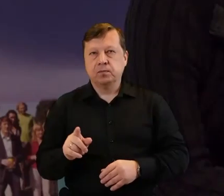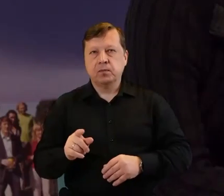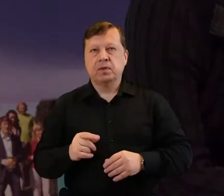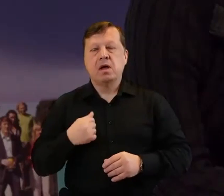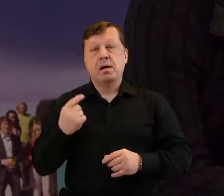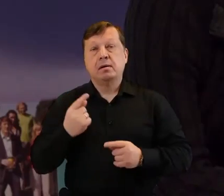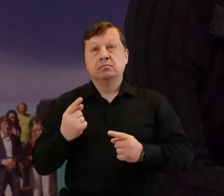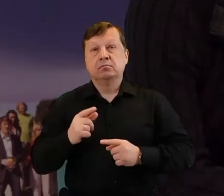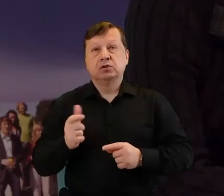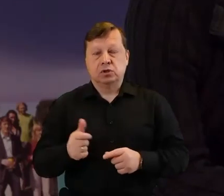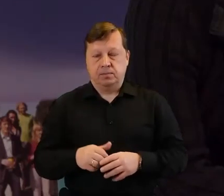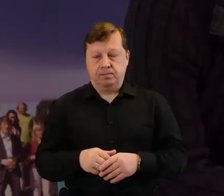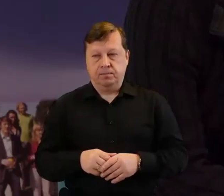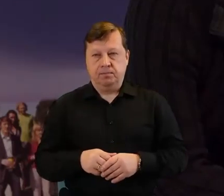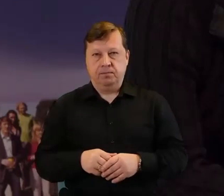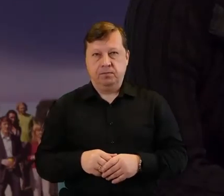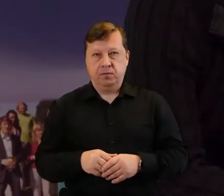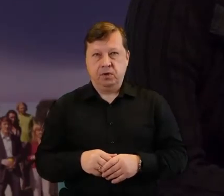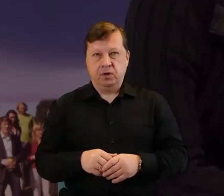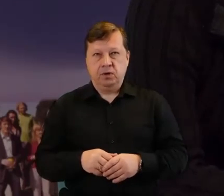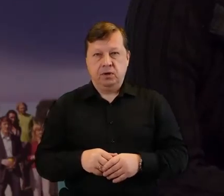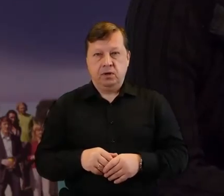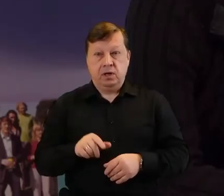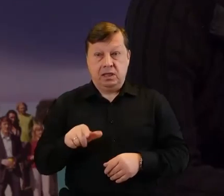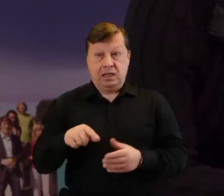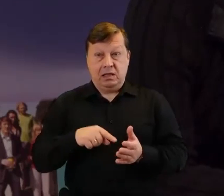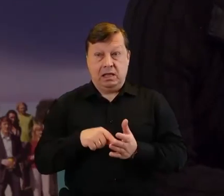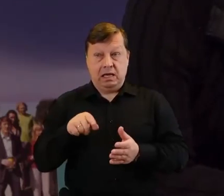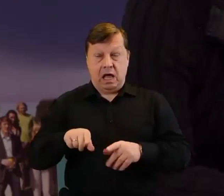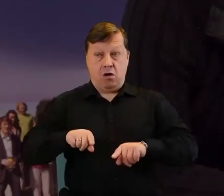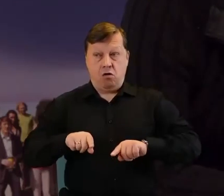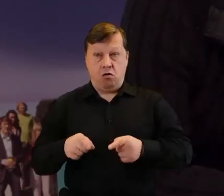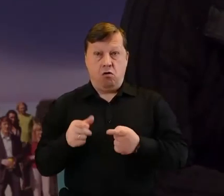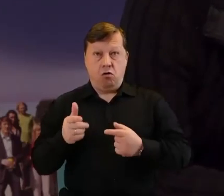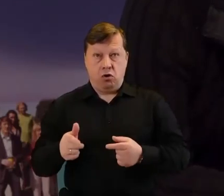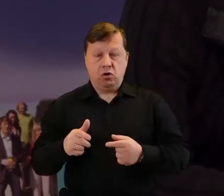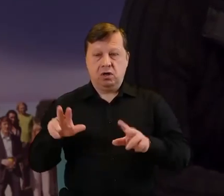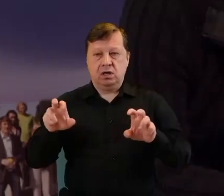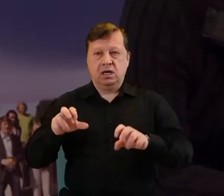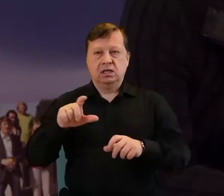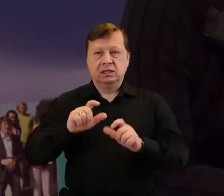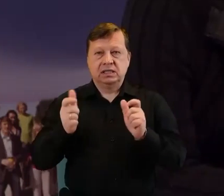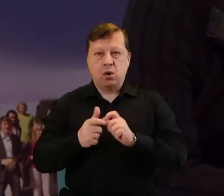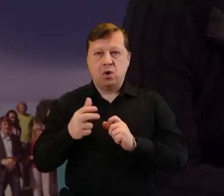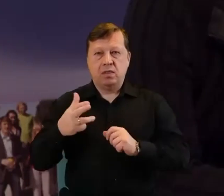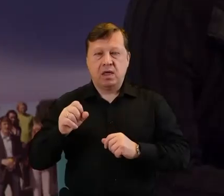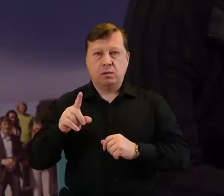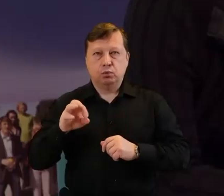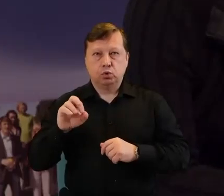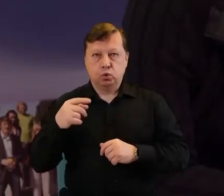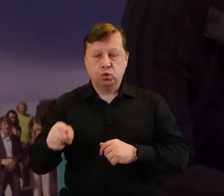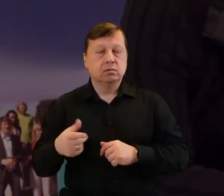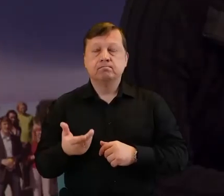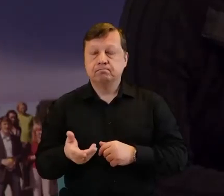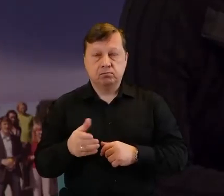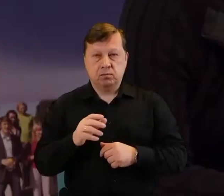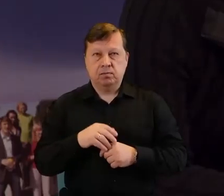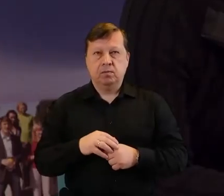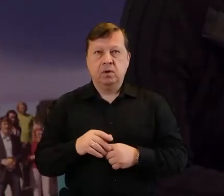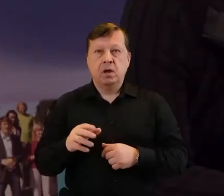wydaje mi się tak, że kluczem dla tego typu organizacji, która jest cała naprzód, jest to, że my wypełniamy tą przestrzeń,